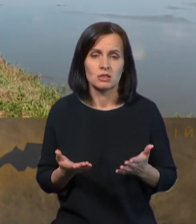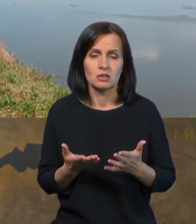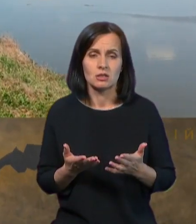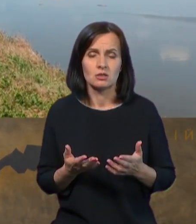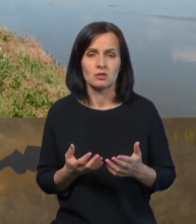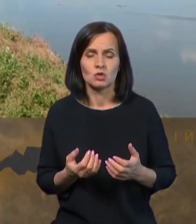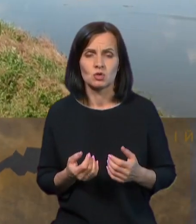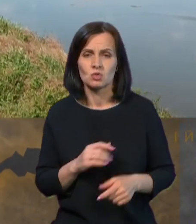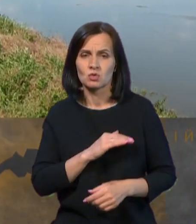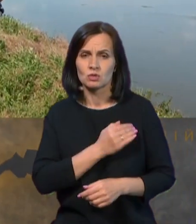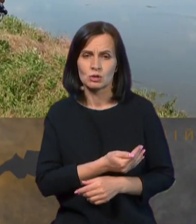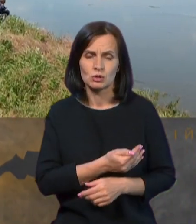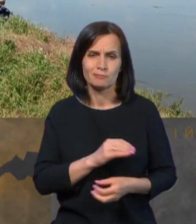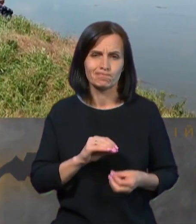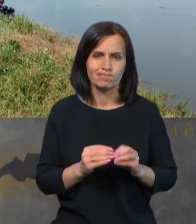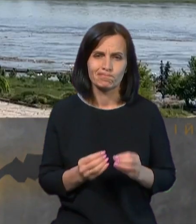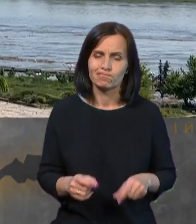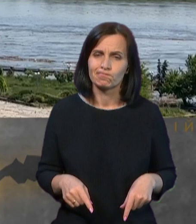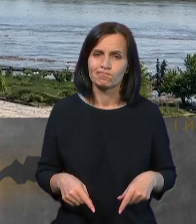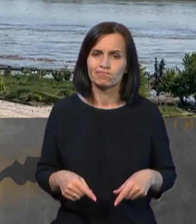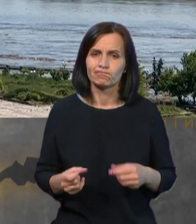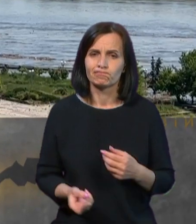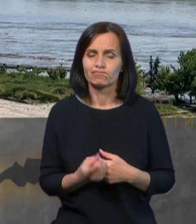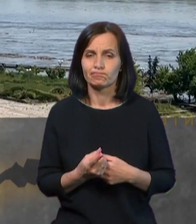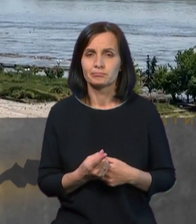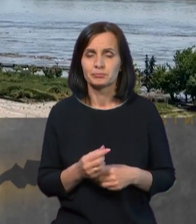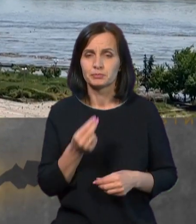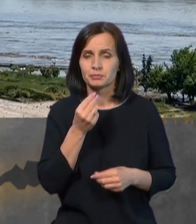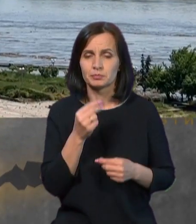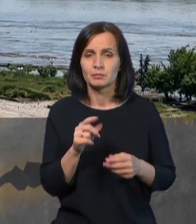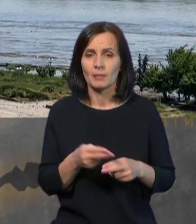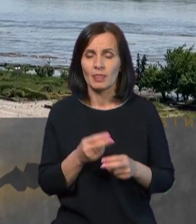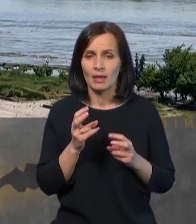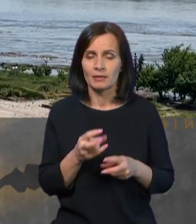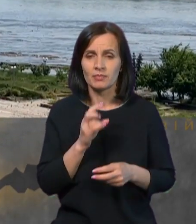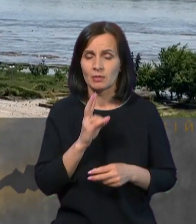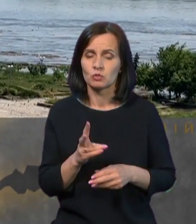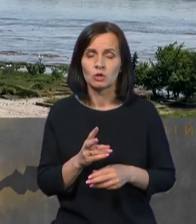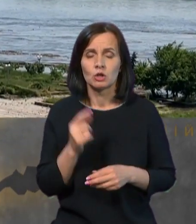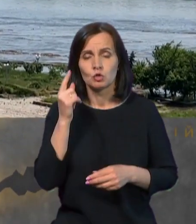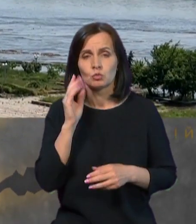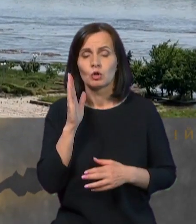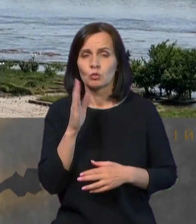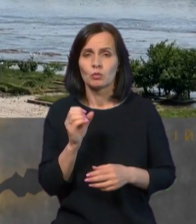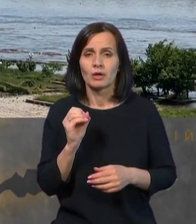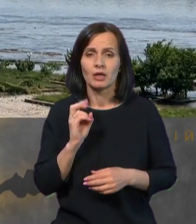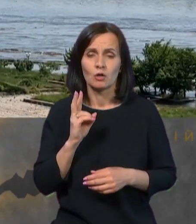проблеми з продовольчою безпекою, не будуть. Думаю, що будуть якісь екологічні наслідки, а також